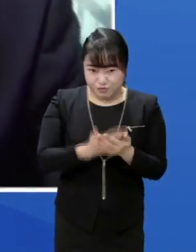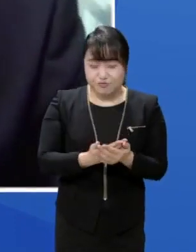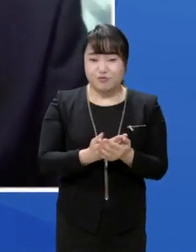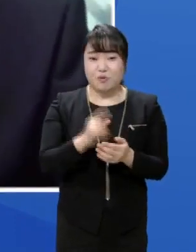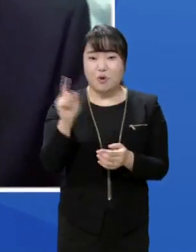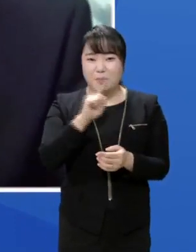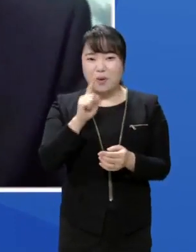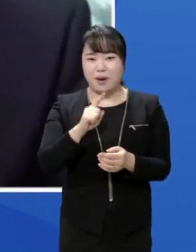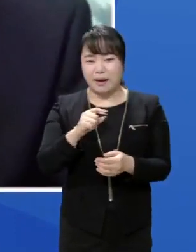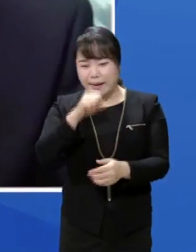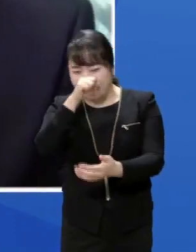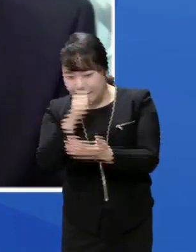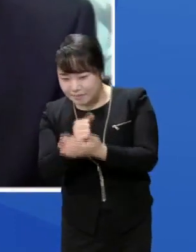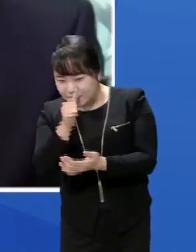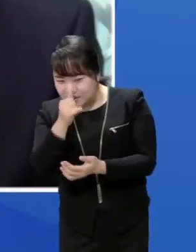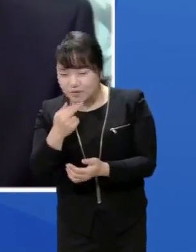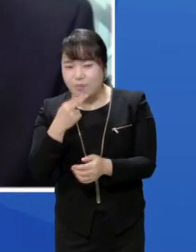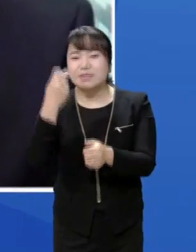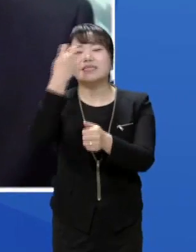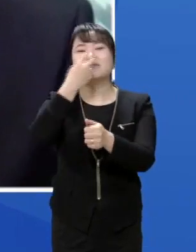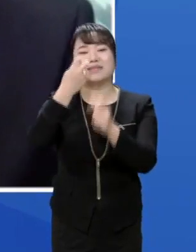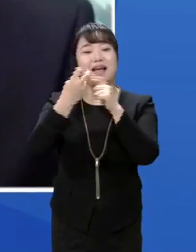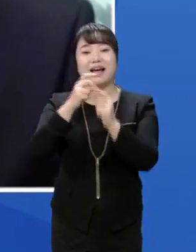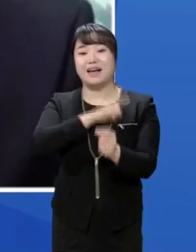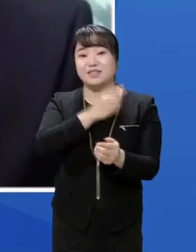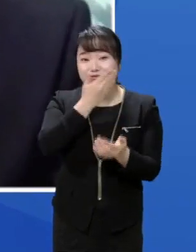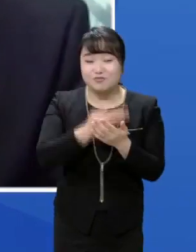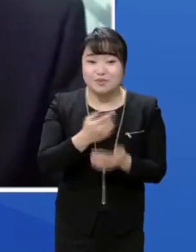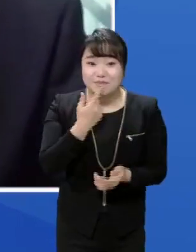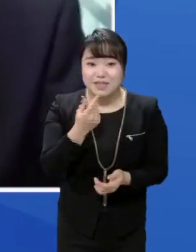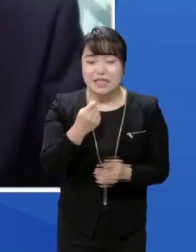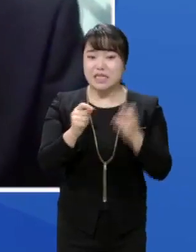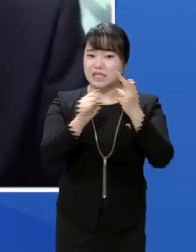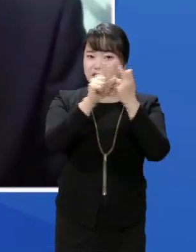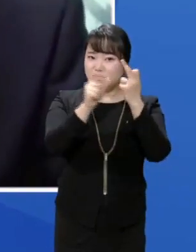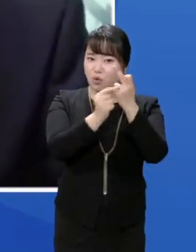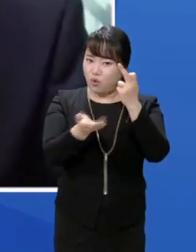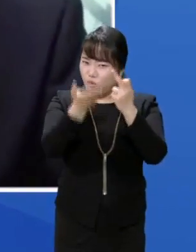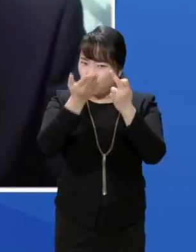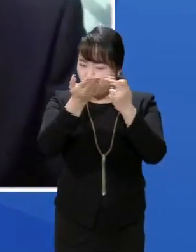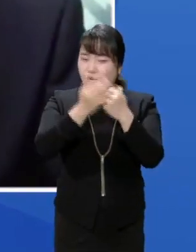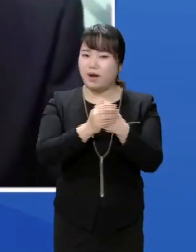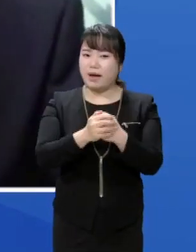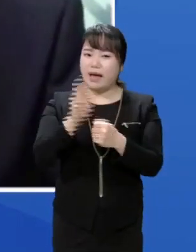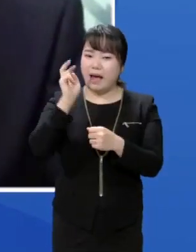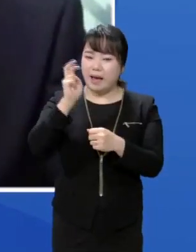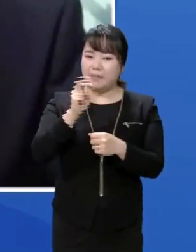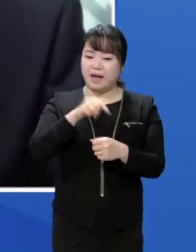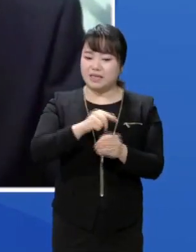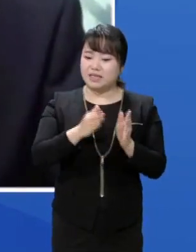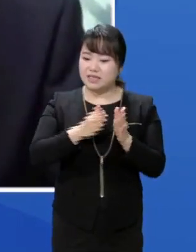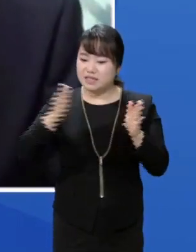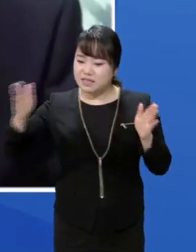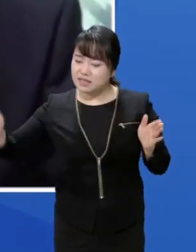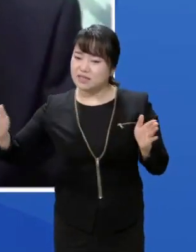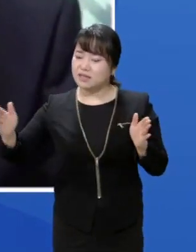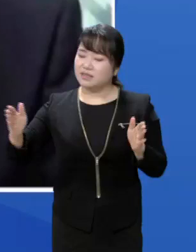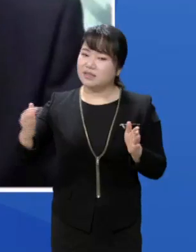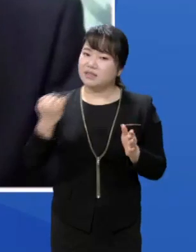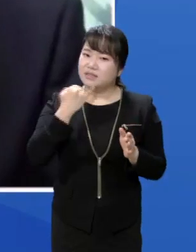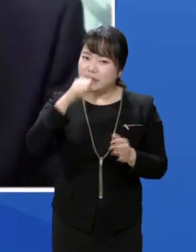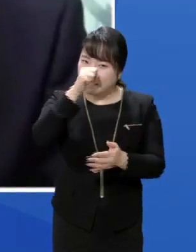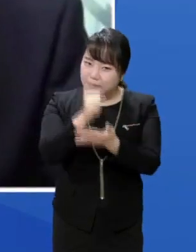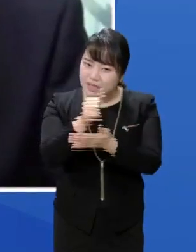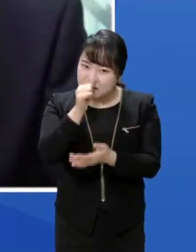예비타당 선거 통과입니다. 12월 말이나 1월 초에 서울시가 기재부에 우위방학 연장선 사업을 후보로 올릴